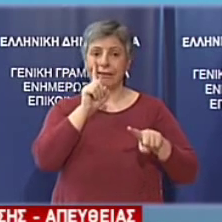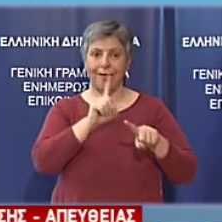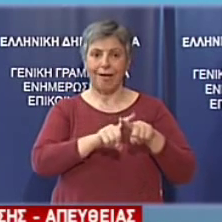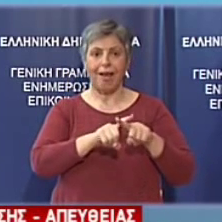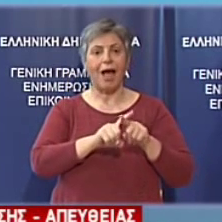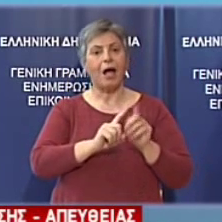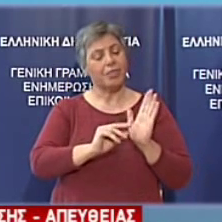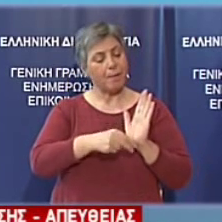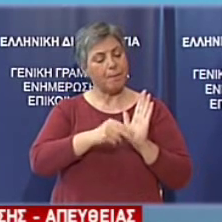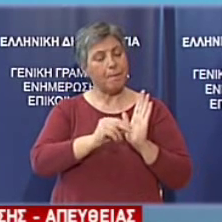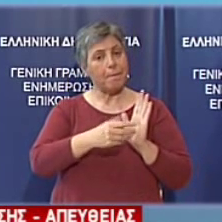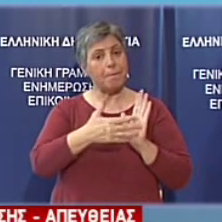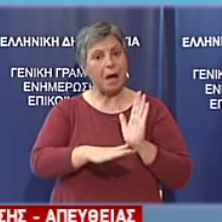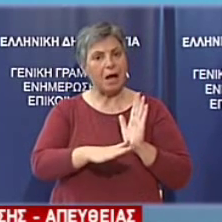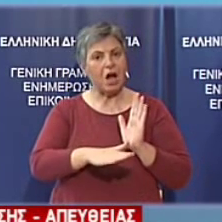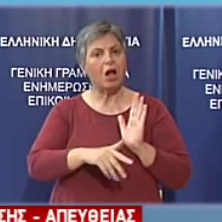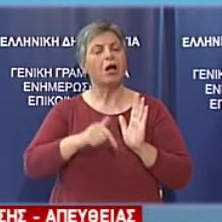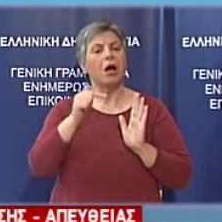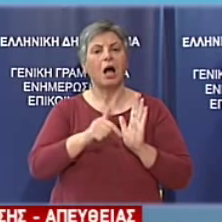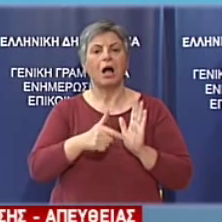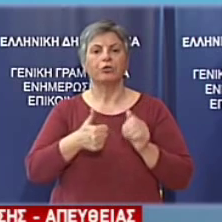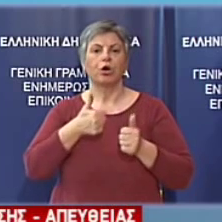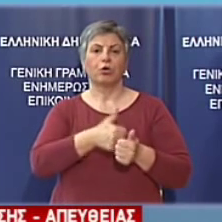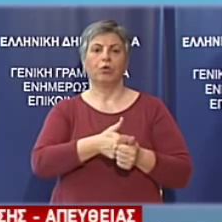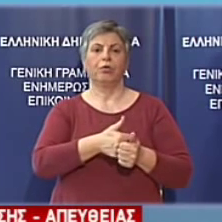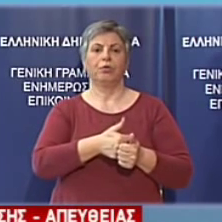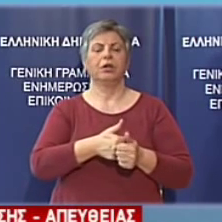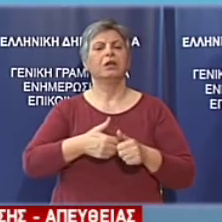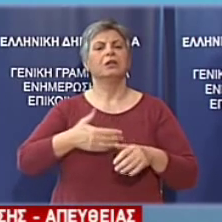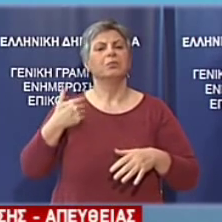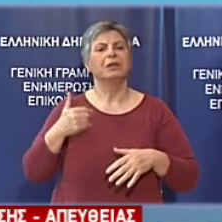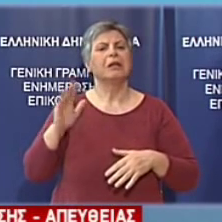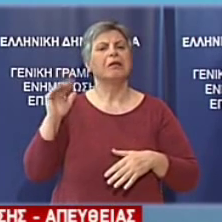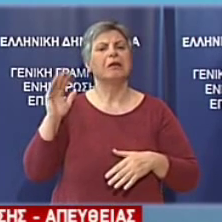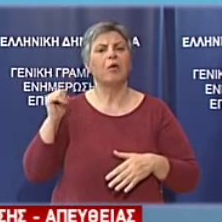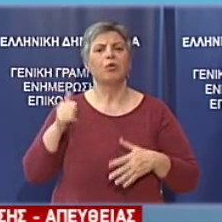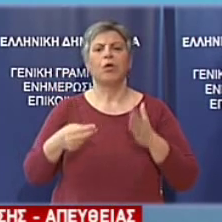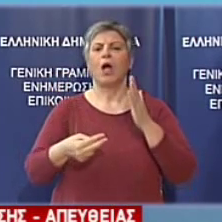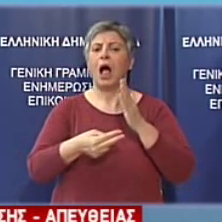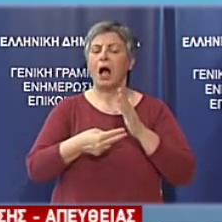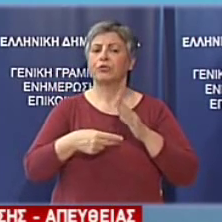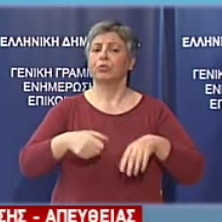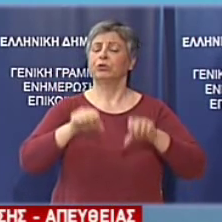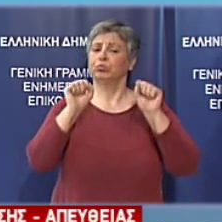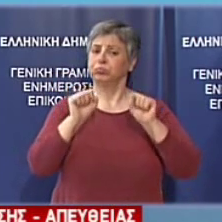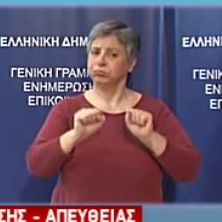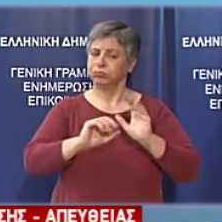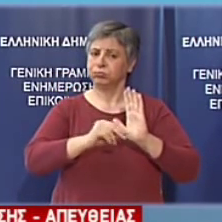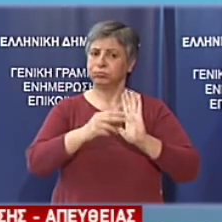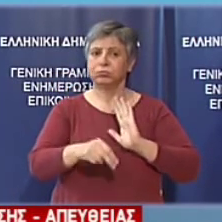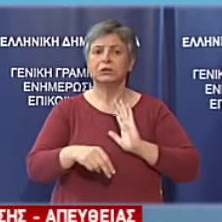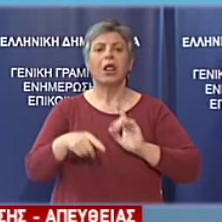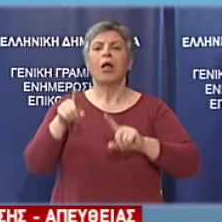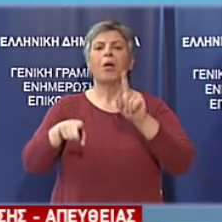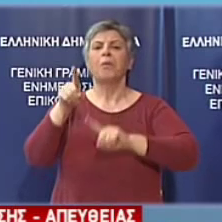συμφωνία του Ιουλίου-Αυγούστου δεν προσφέρουν καλές υπηρεσίες στην Ευρώπη και στην προσπάθεια να ξεπεράσουμε την οικονομική